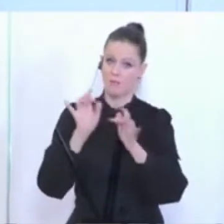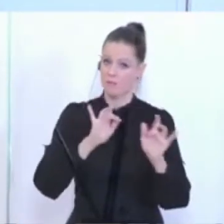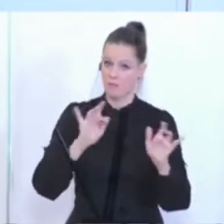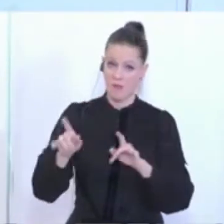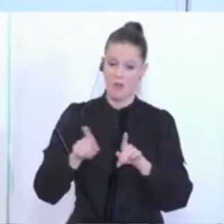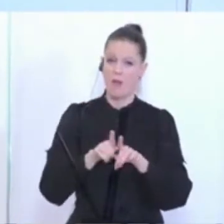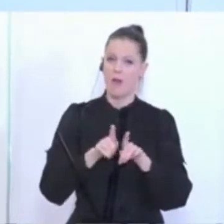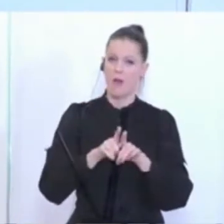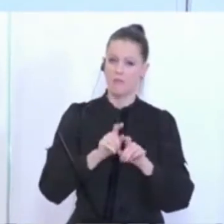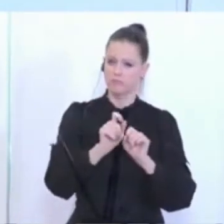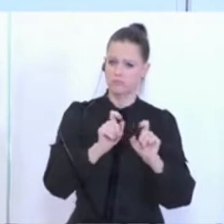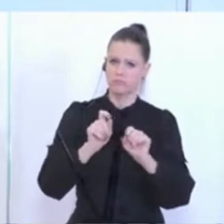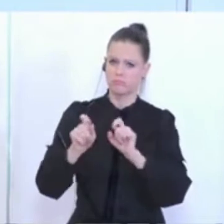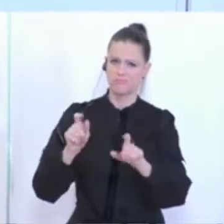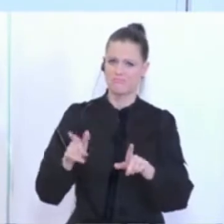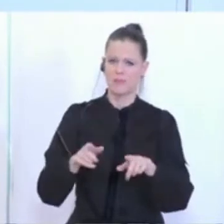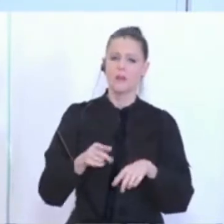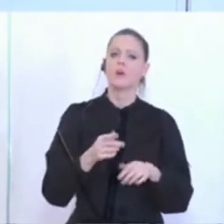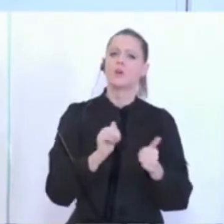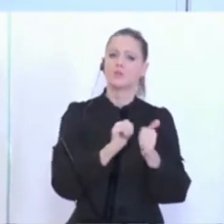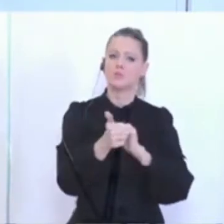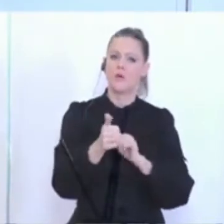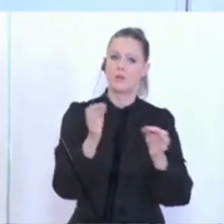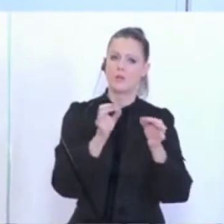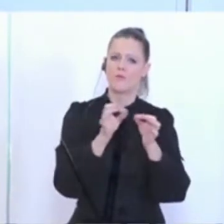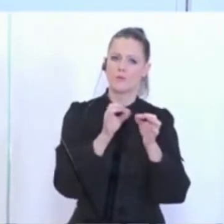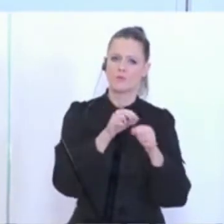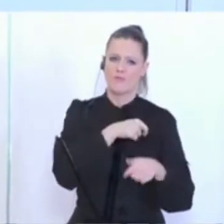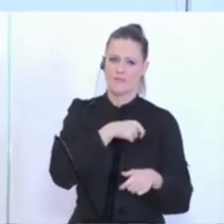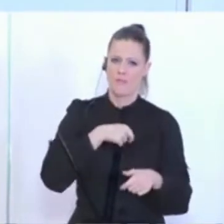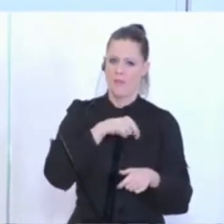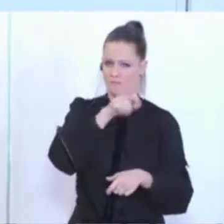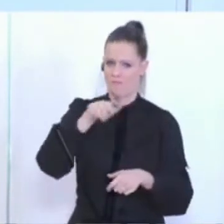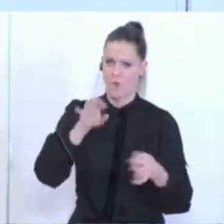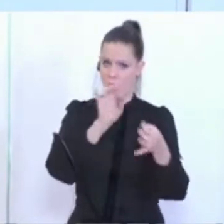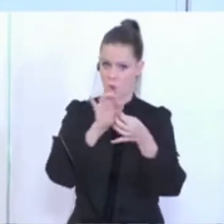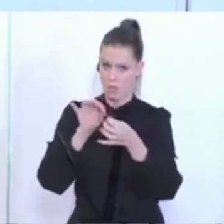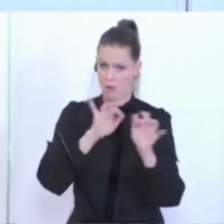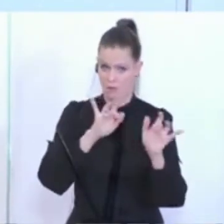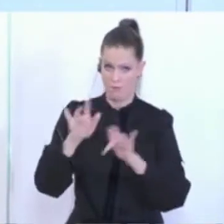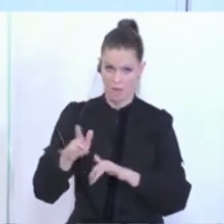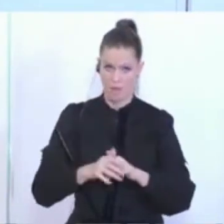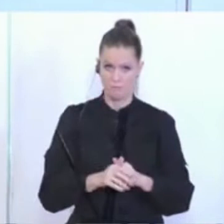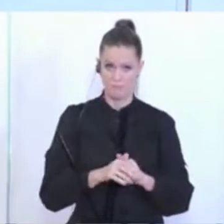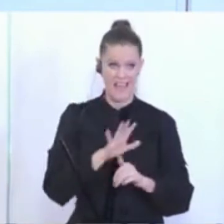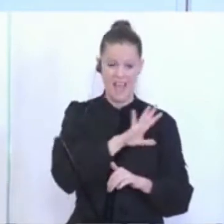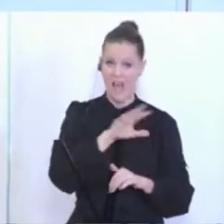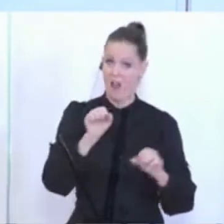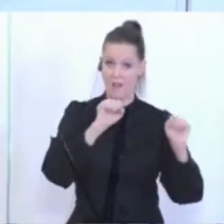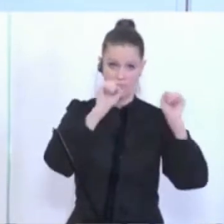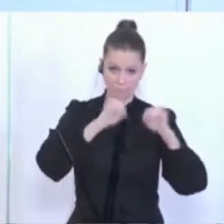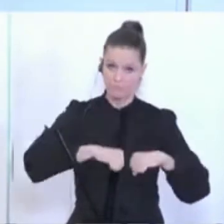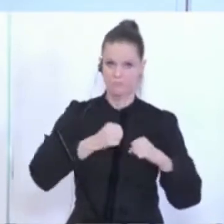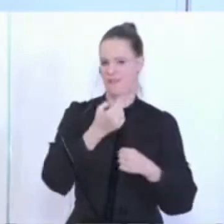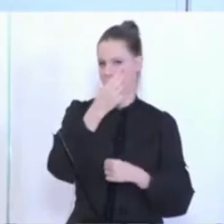auch Zuschriften. Wir sind mit vielen, vielen Sportfunktionärinnen und Sportfunktionären in Kontakt. Es ist nicht immer so, dass alle sich einer Meinung wären, wie überhaupt